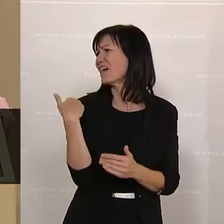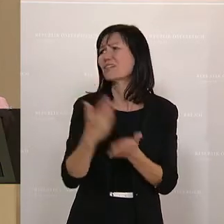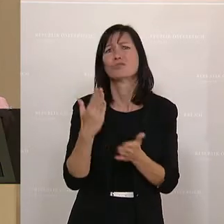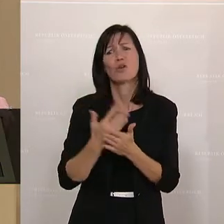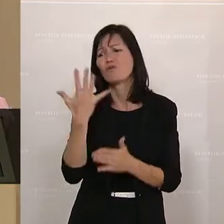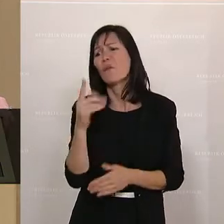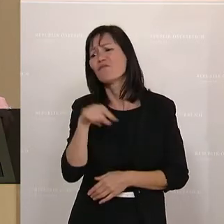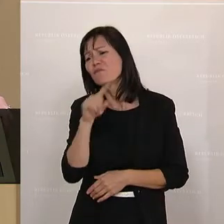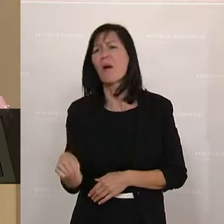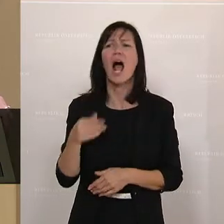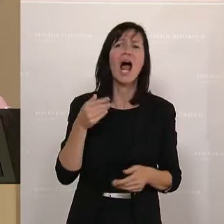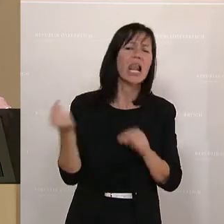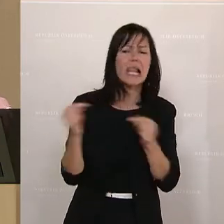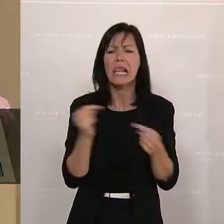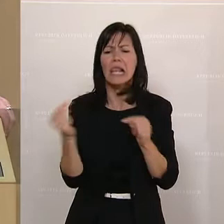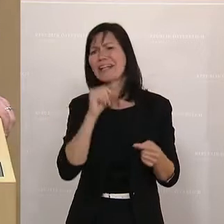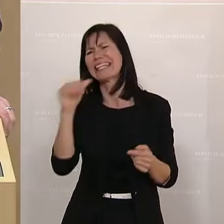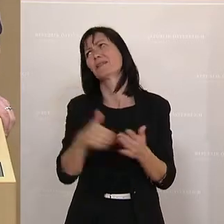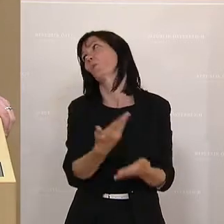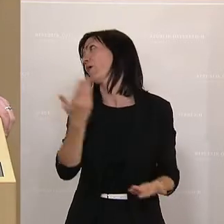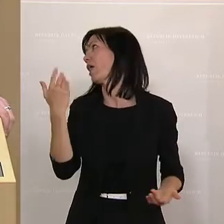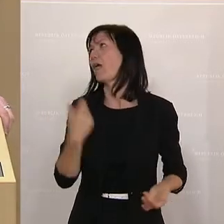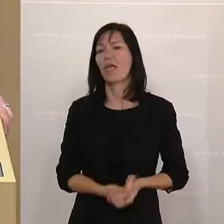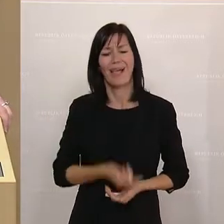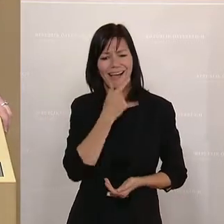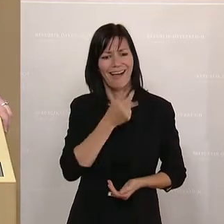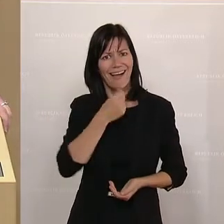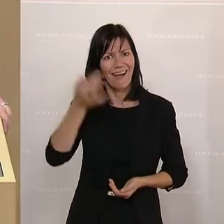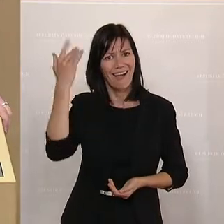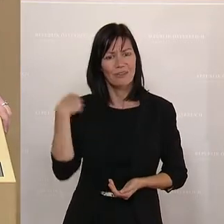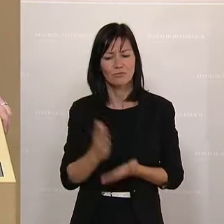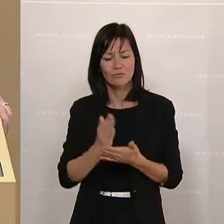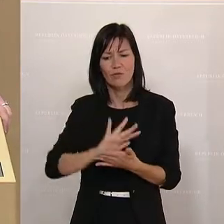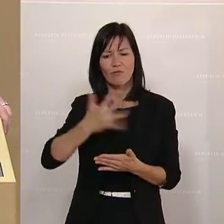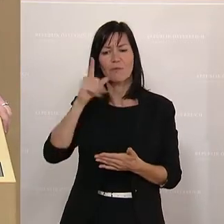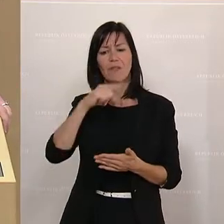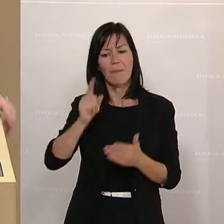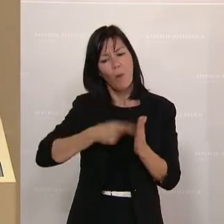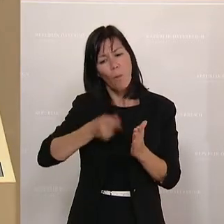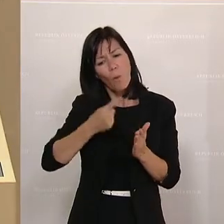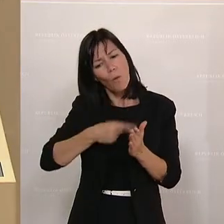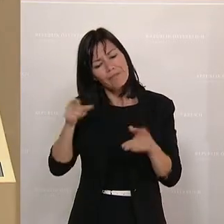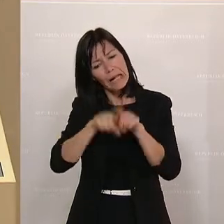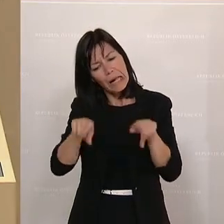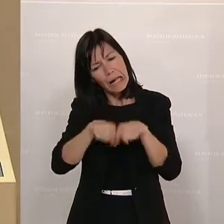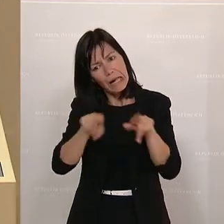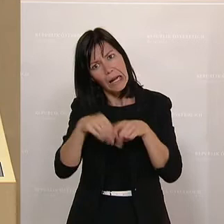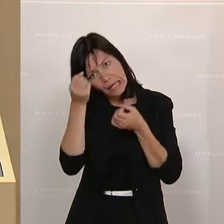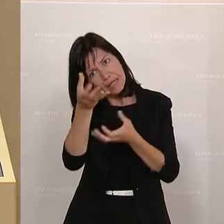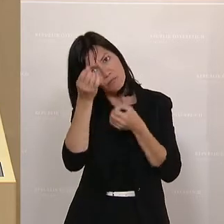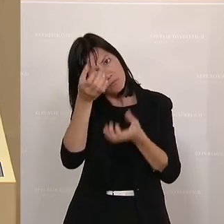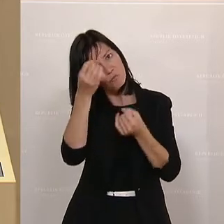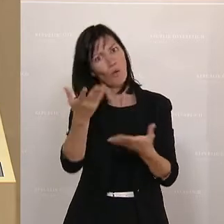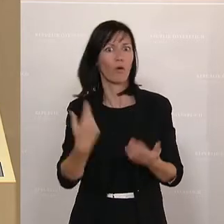mindestens debattiert. Das ist keine neue Maßnahme. Zum fünften Mal wird hier der gleiche Sand in die Augen gestreut